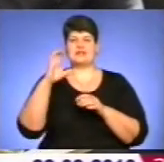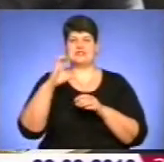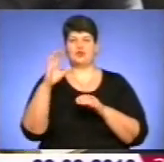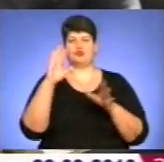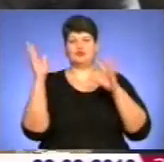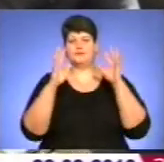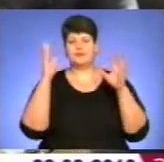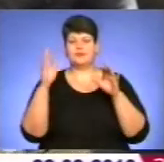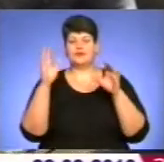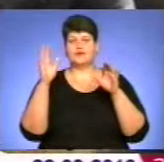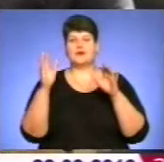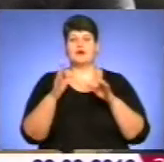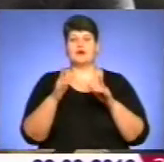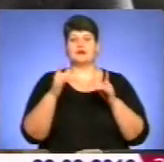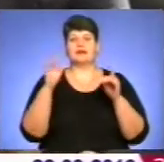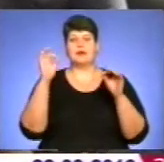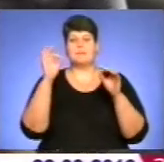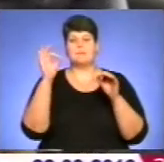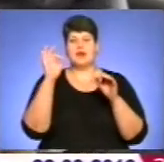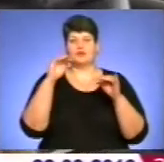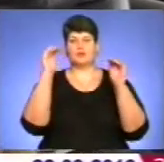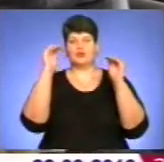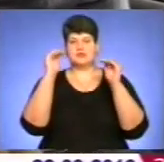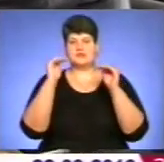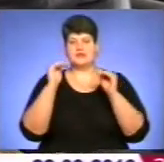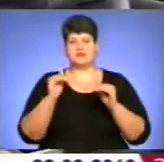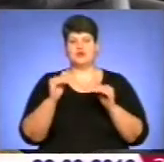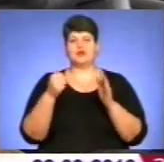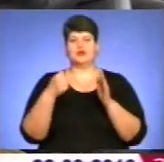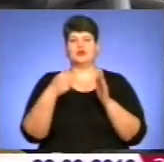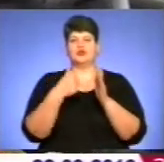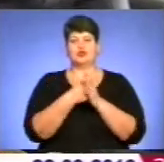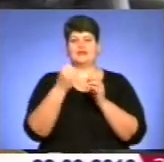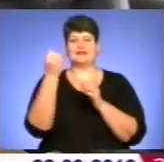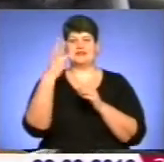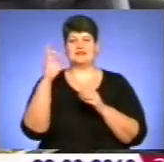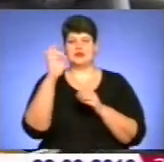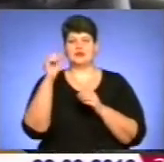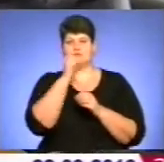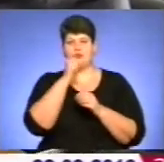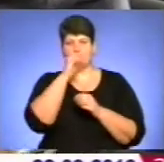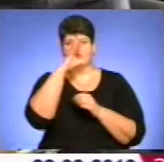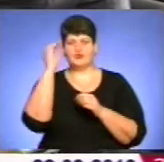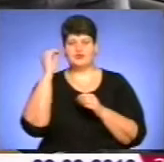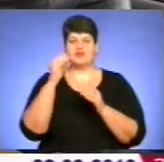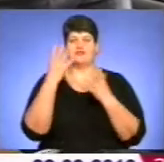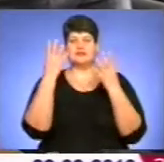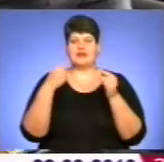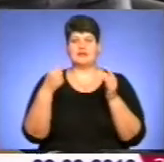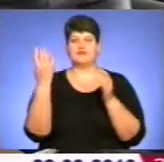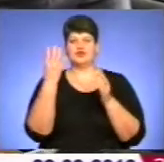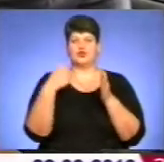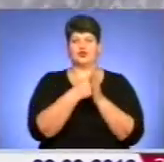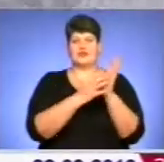повітря поступово знижується. Вночі від 8 до 13 градусів морозу, в день від 4 до 9